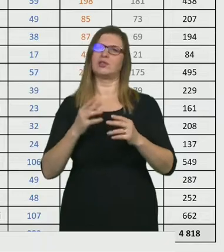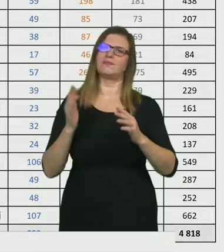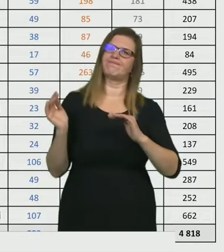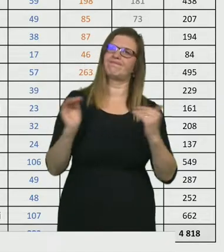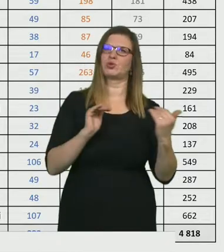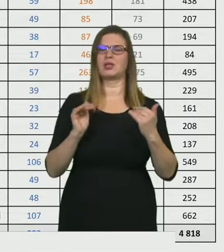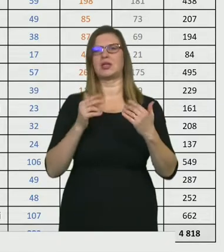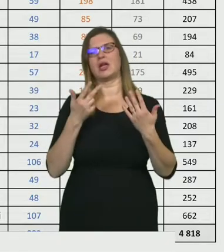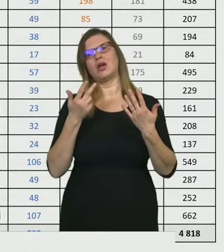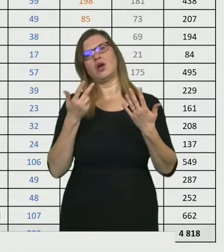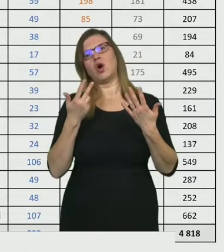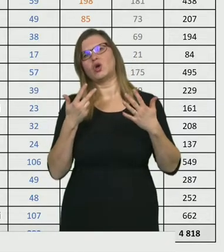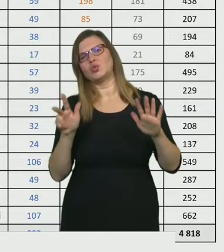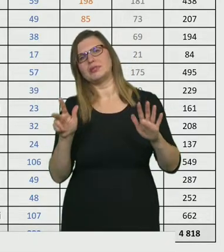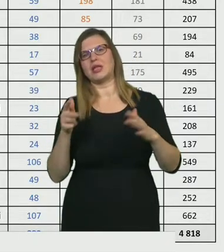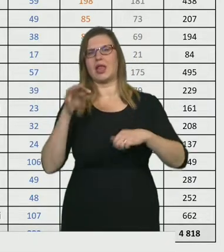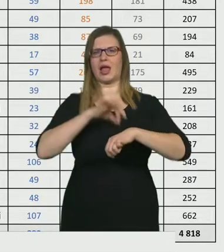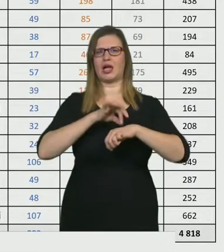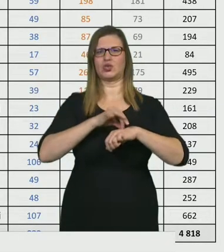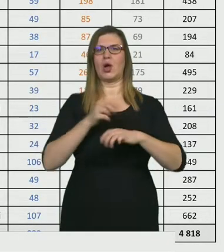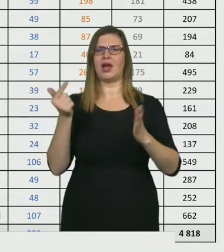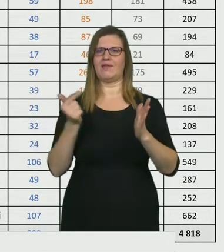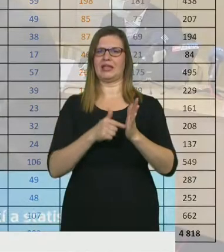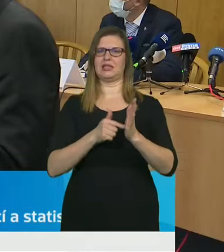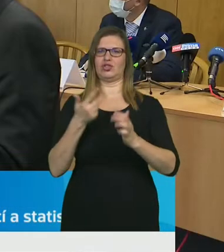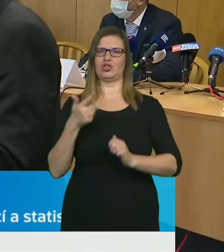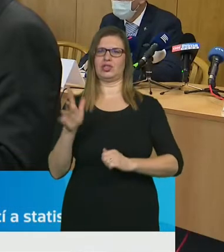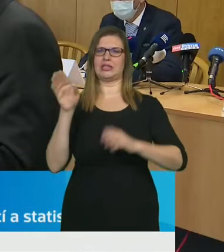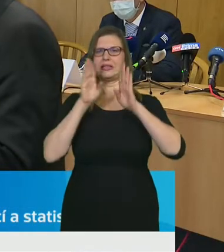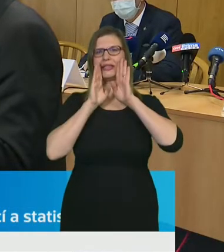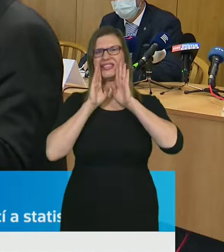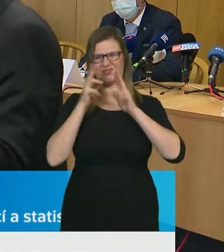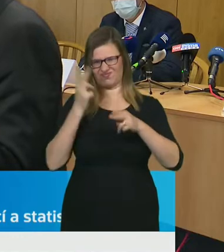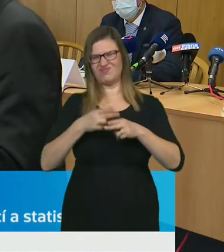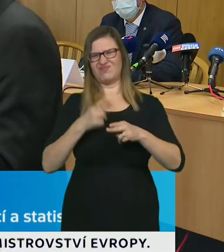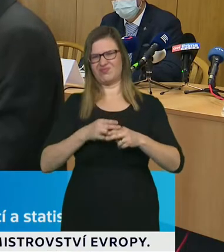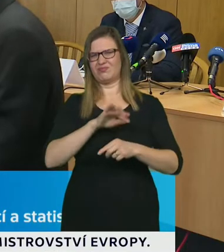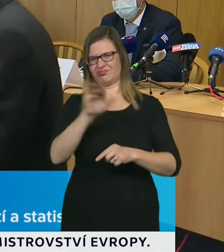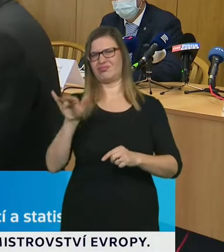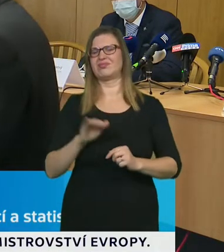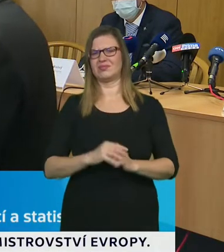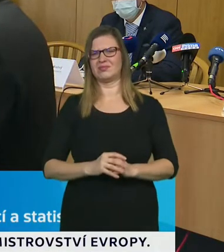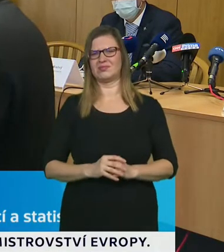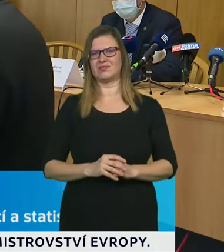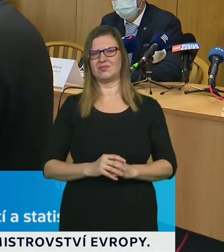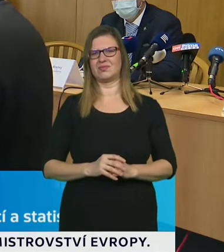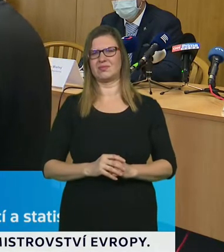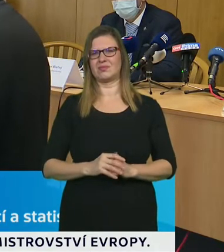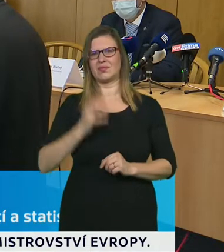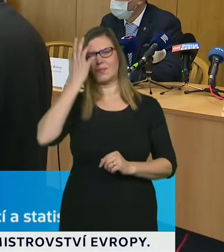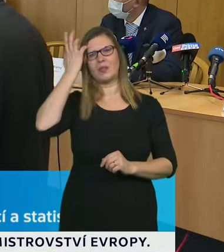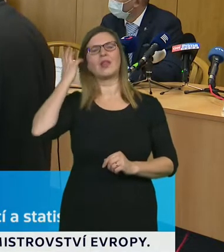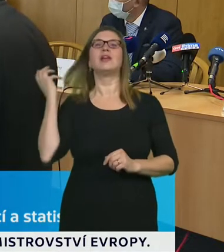2300 sesterem. Co bude dál, se každý samozřejmě ptá a je na to těžké